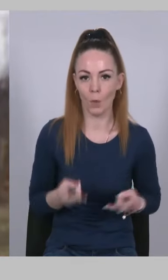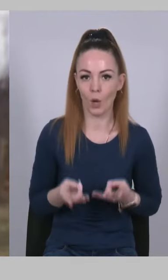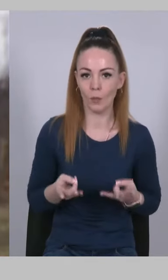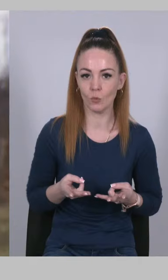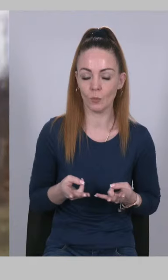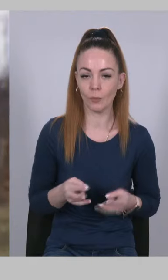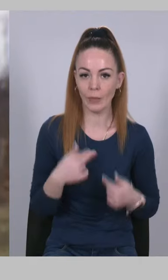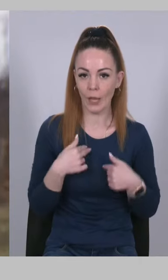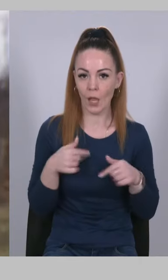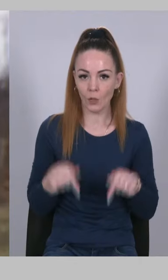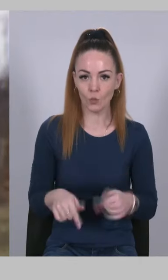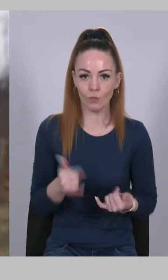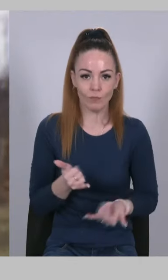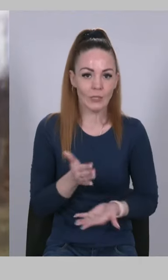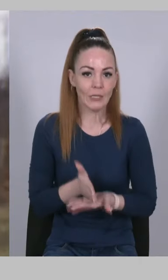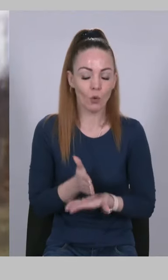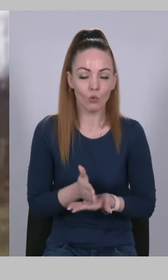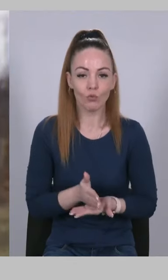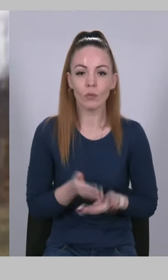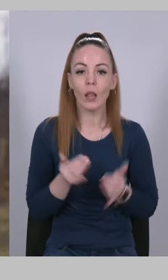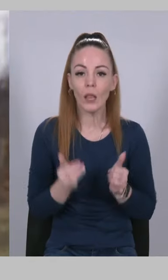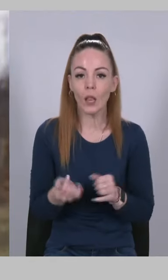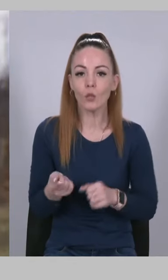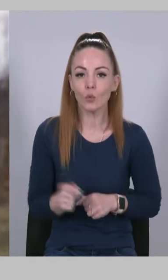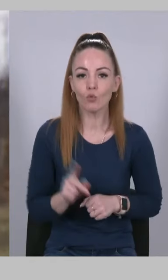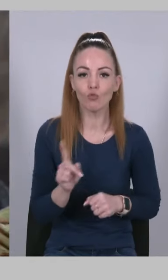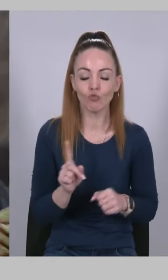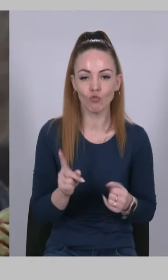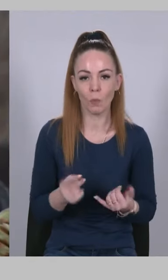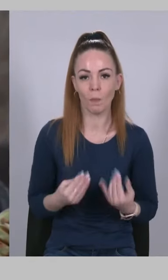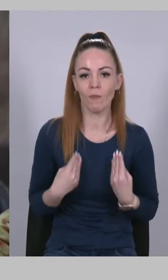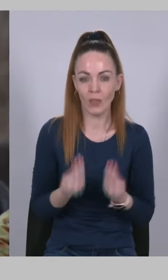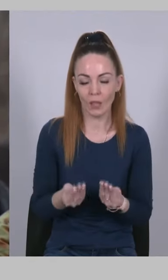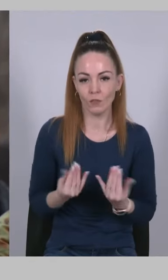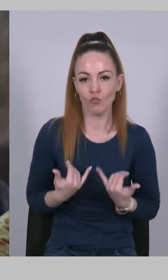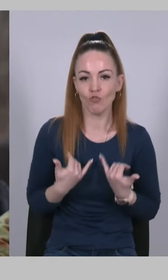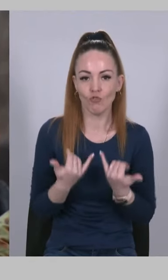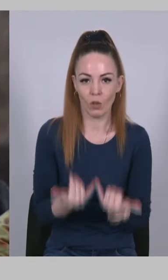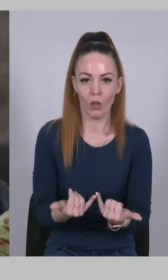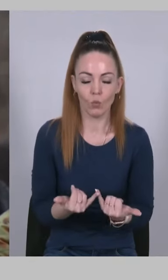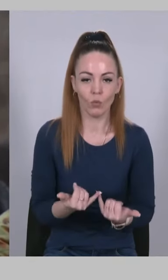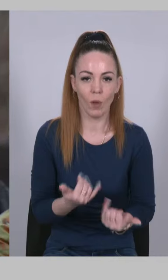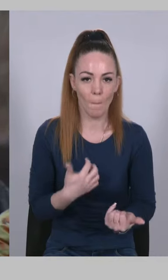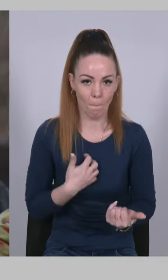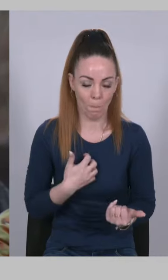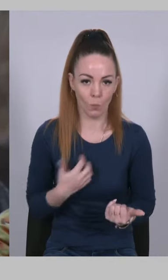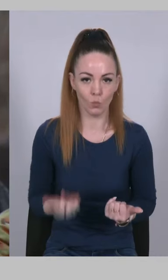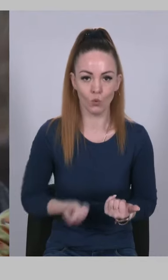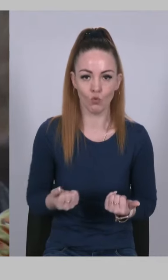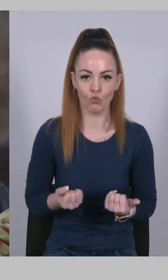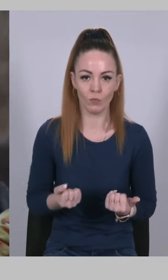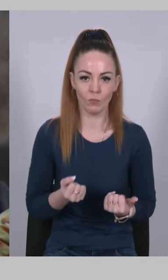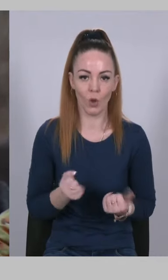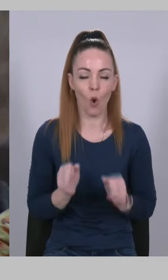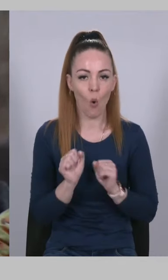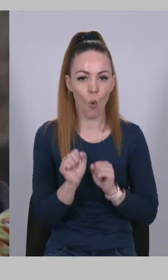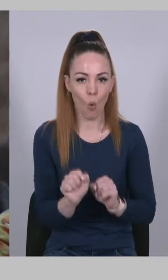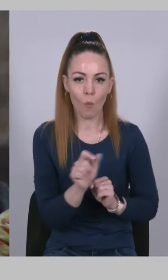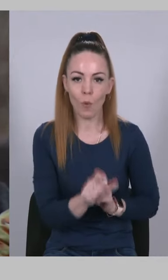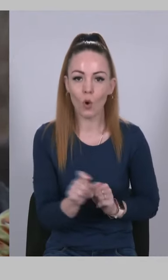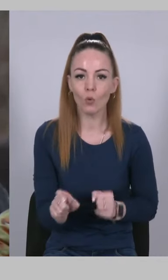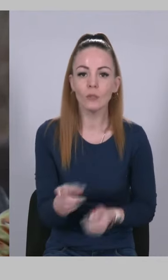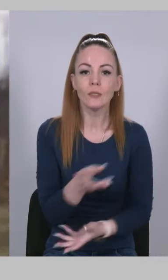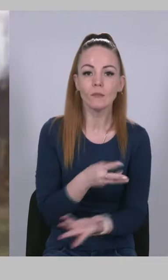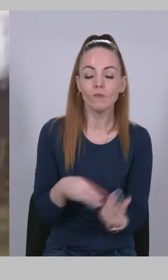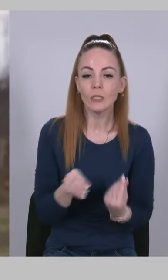Я тут знаходжусь для того, щоб віддати шану морожнім оборонцям, всім